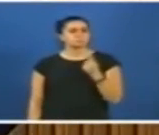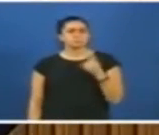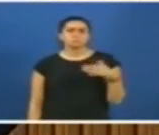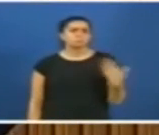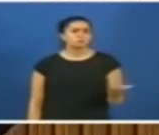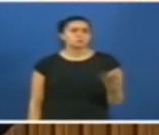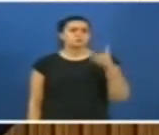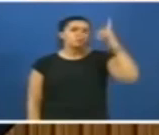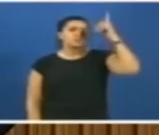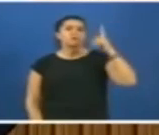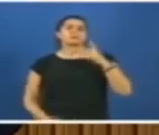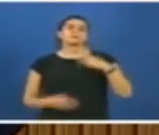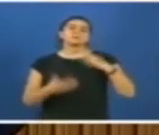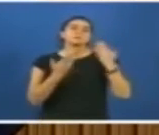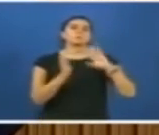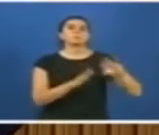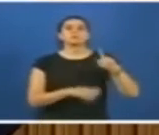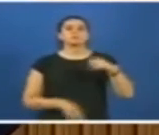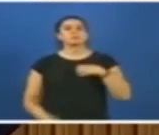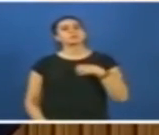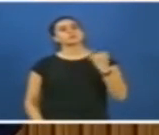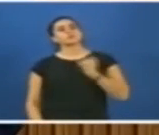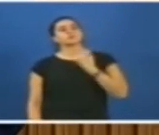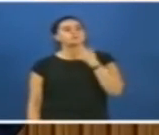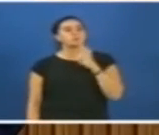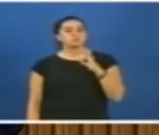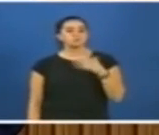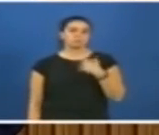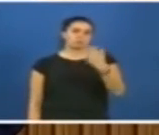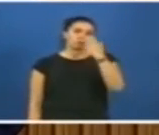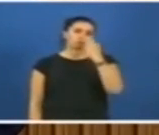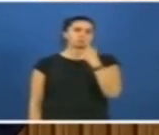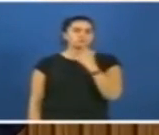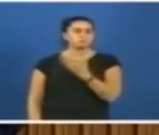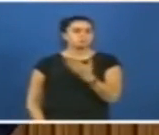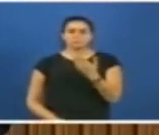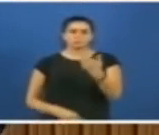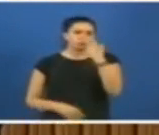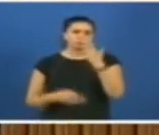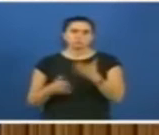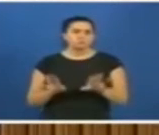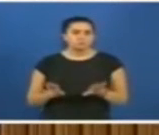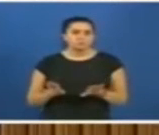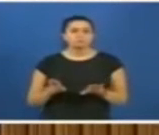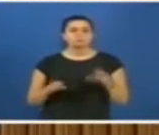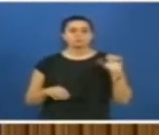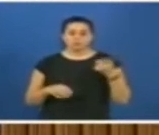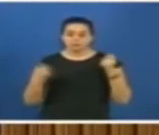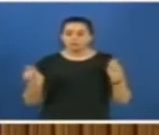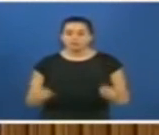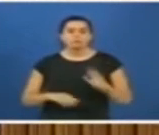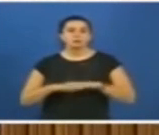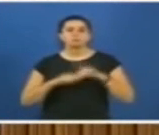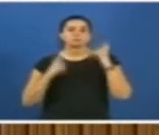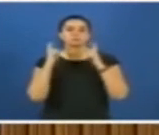şey. O bir temennidir, öz eleştiri değildir. Beni kandırdılar, o bir öz eleştiri değildir. Gereğini de yapacaksın arkadaş,